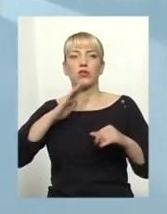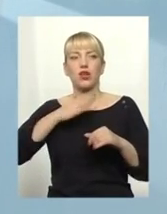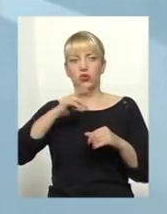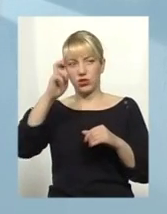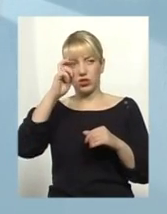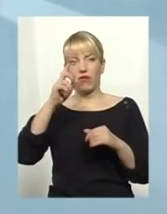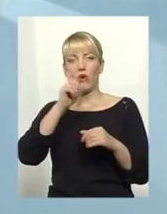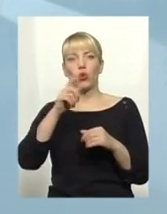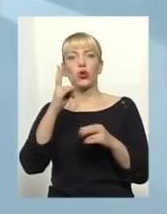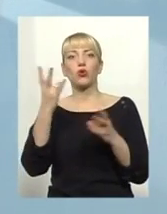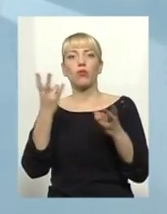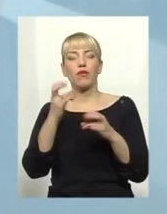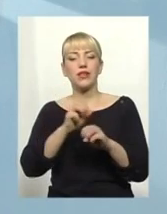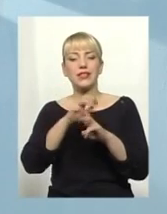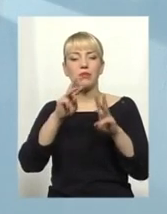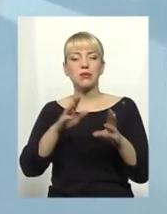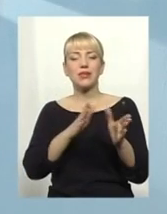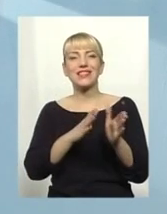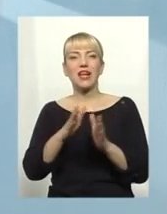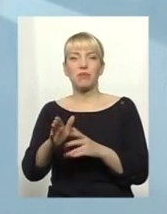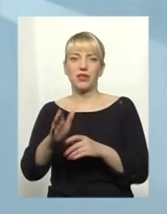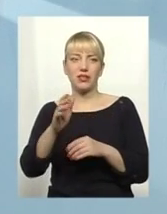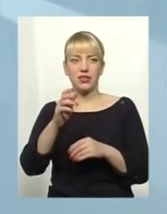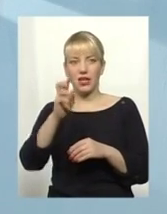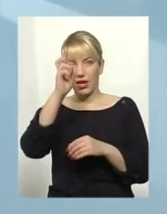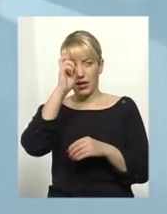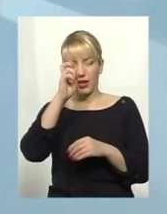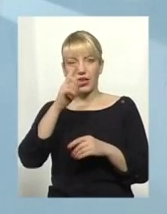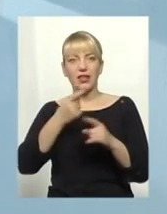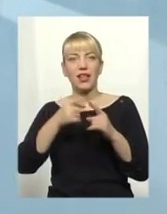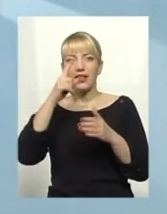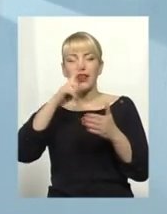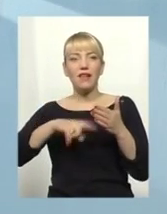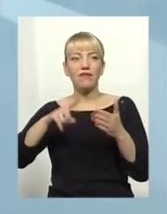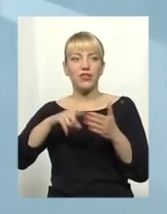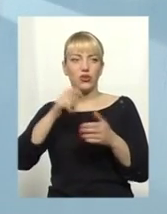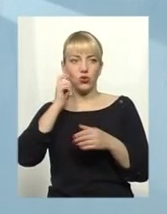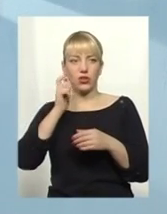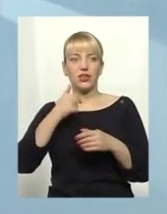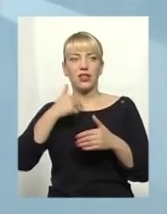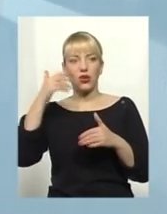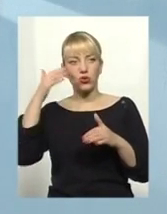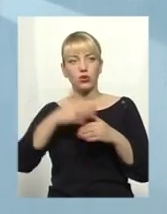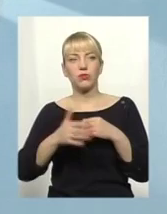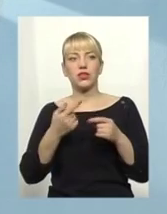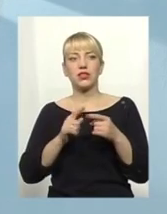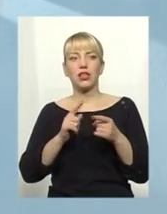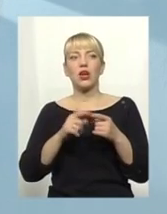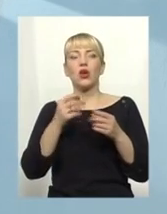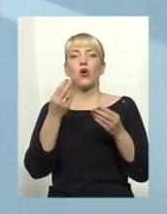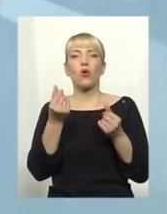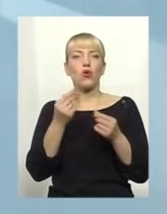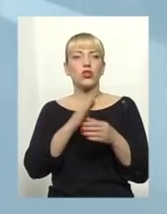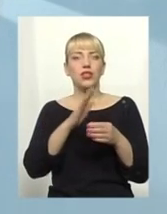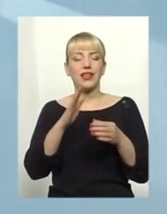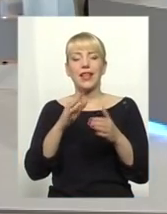які мають забезпечувати стабільність країни, вони їй не вірять. Вони тримають кошти. Я розумію, що вони не тримають їх під подушкою в